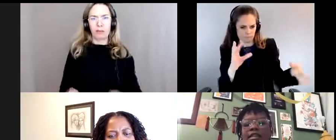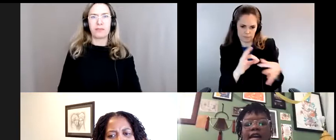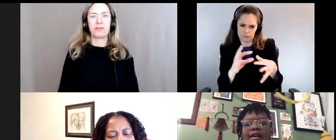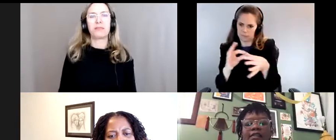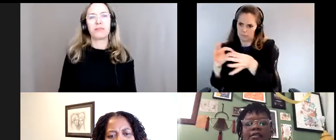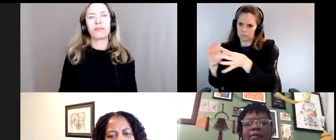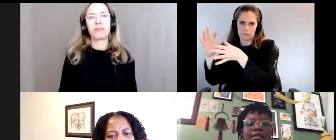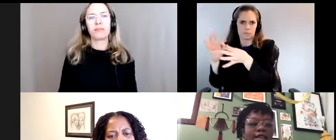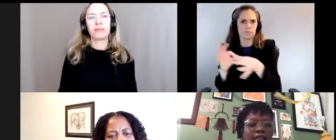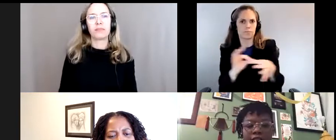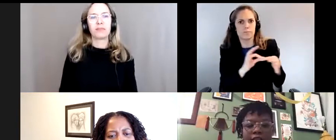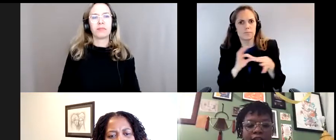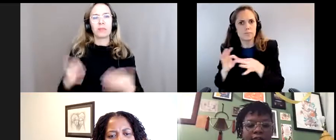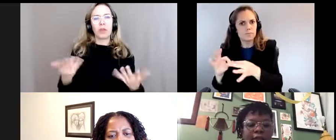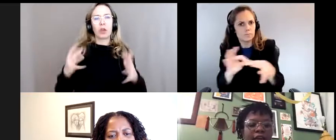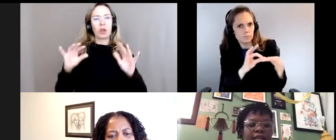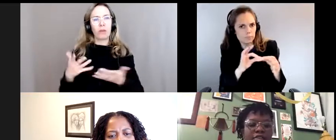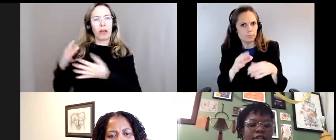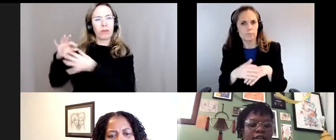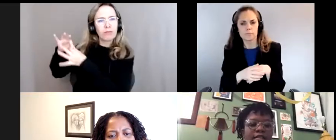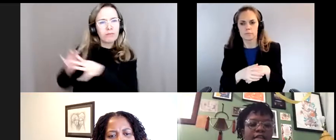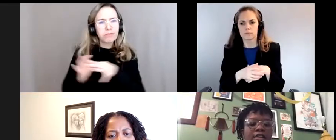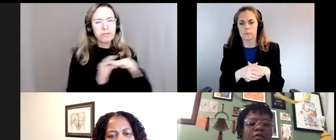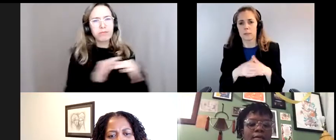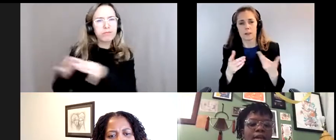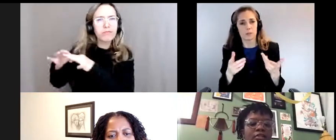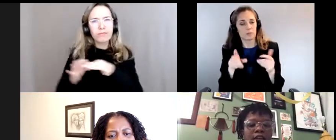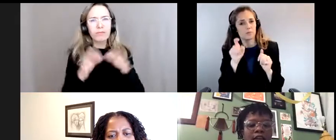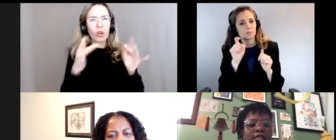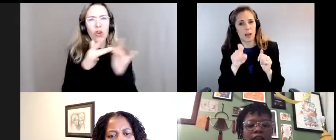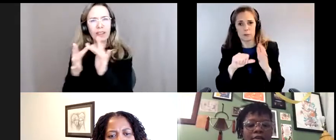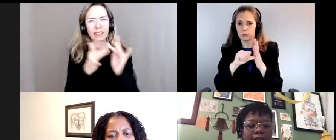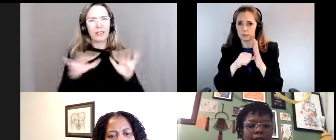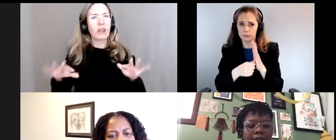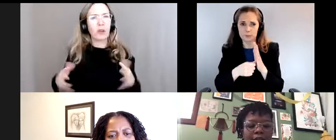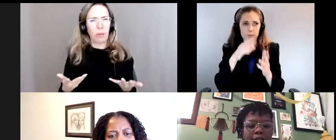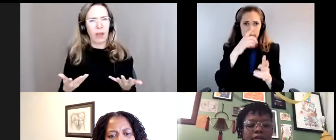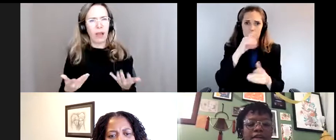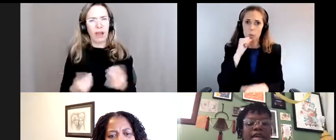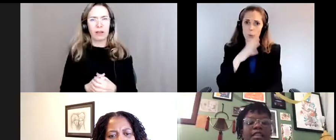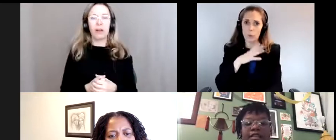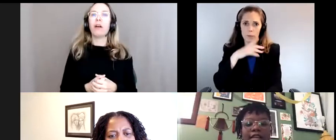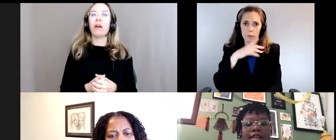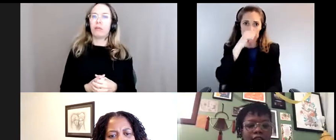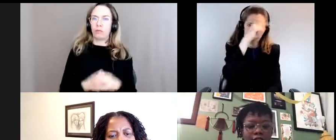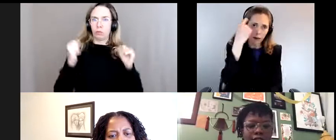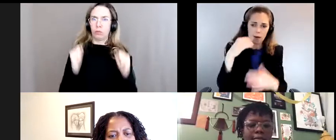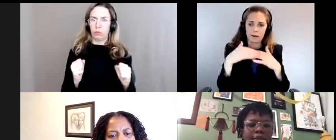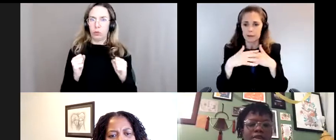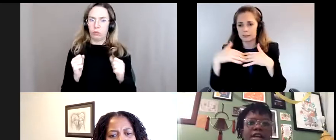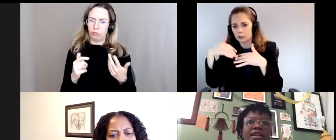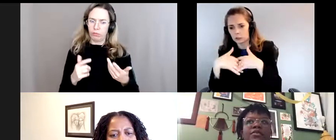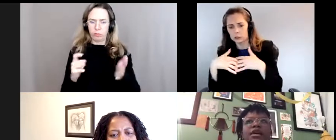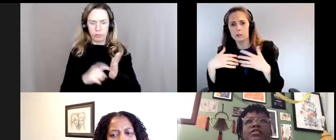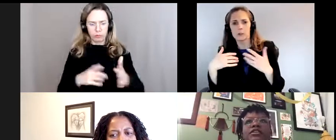et comment est qu'on peut promouvoir une interconnectivité? Et ça, c'est ce qu'on peut le faire en mettant au centre de